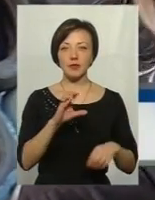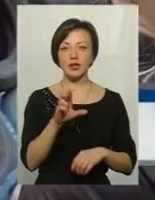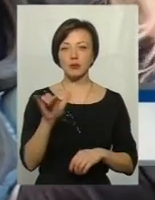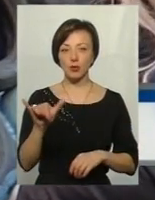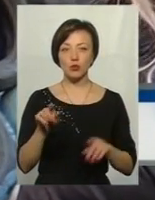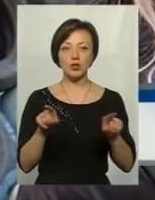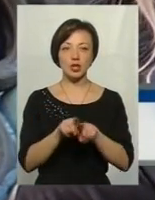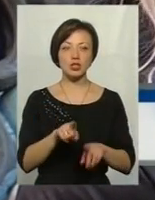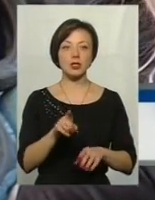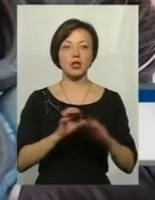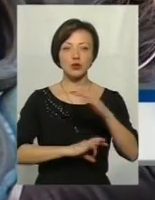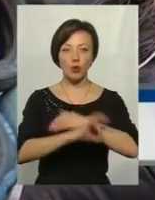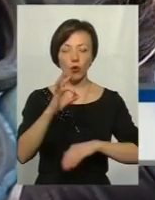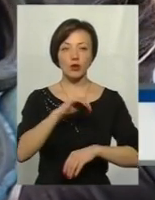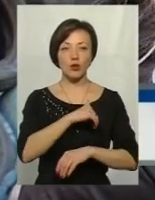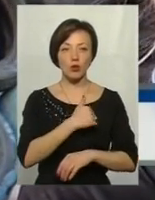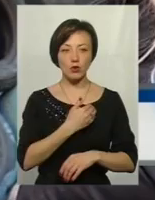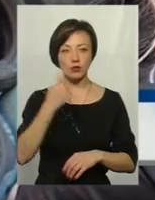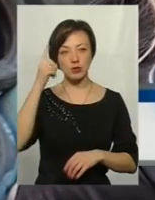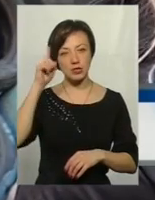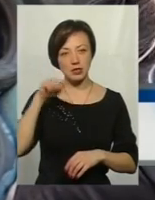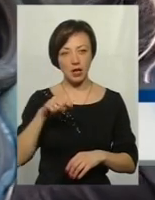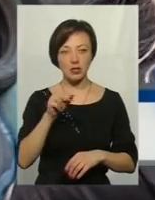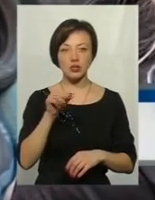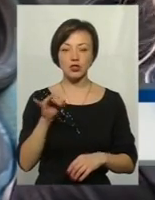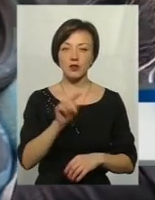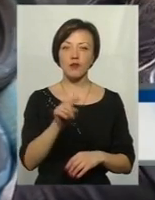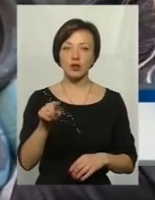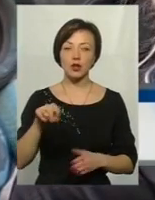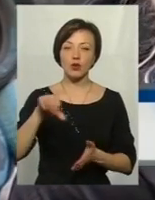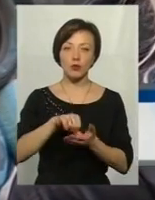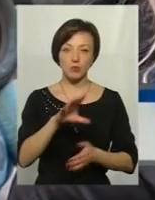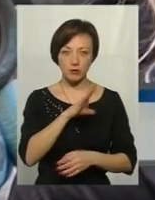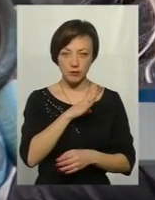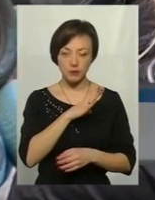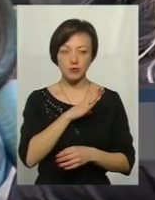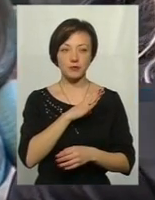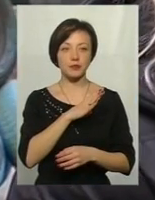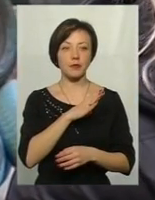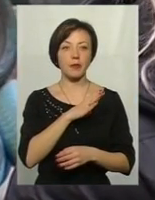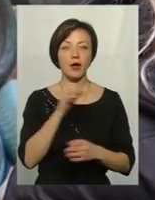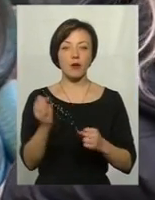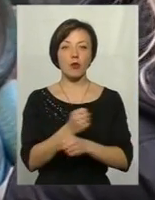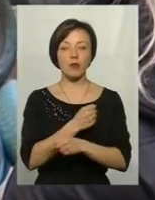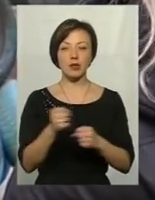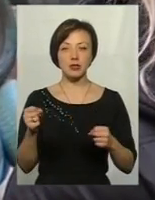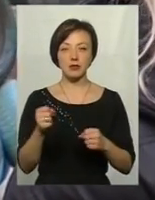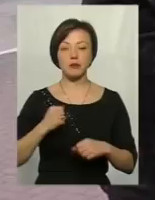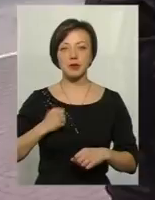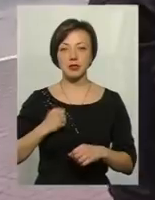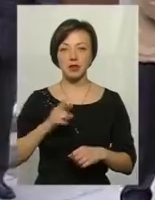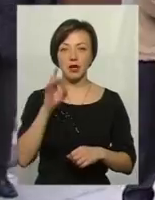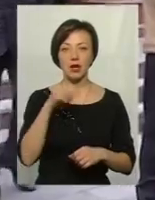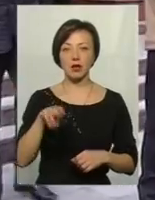на Сході. І ми хочемо знати, чи вони брали участь у побитті бійців